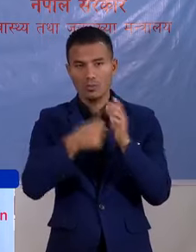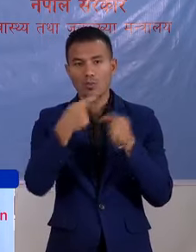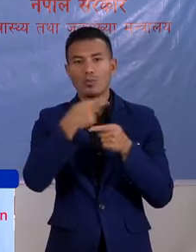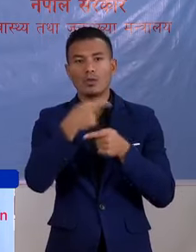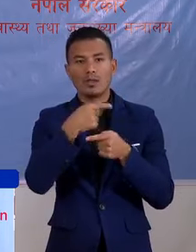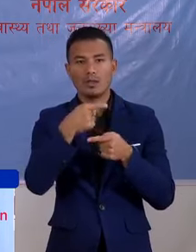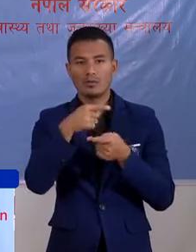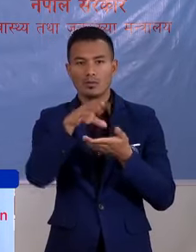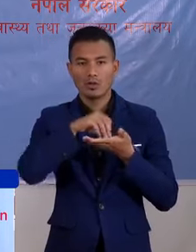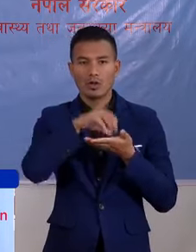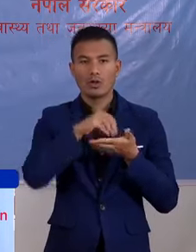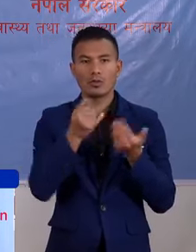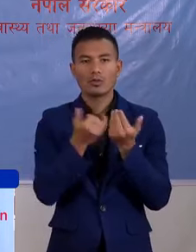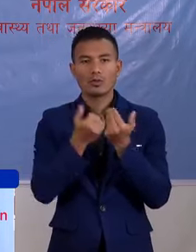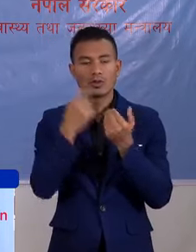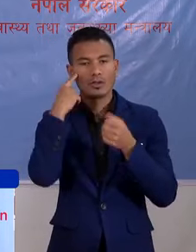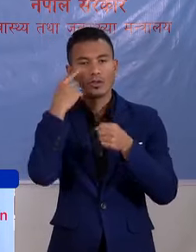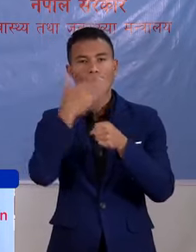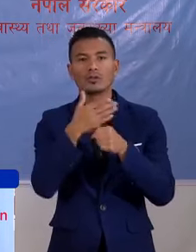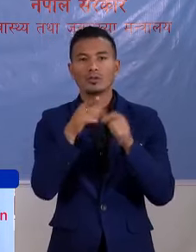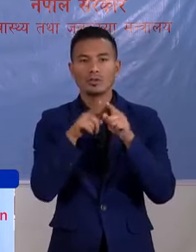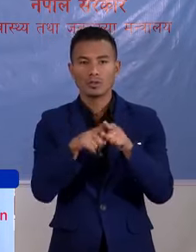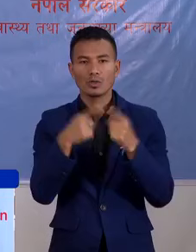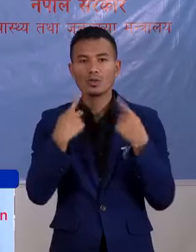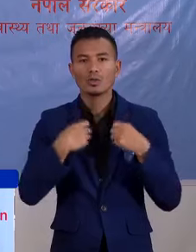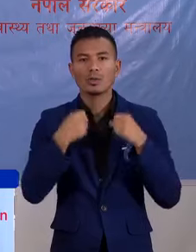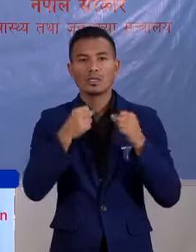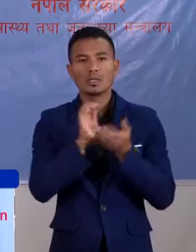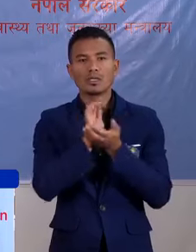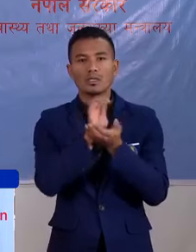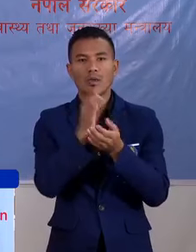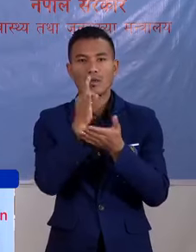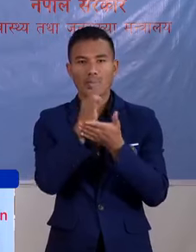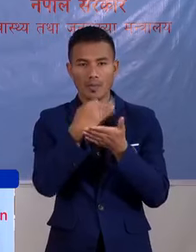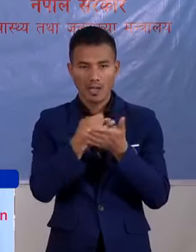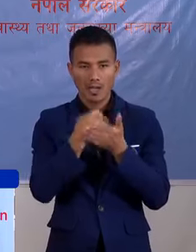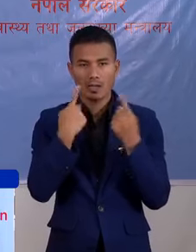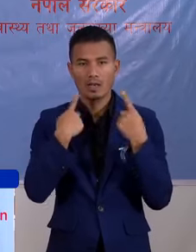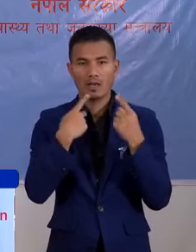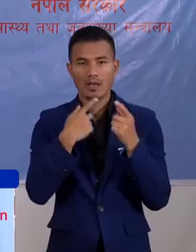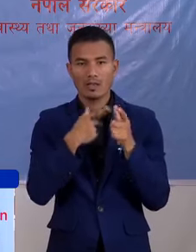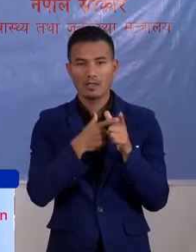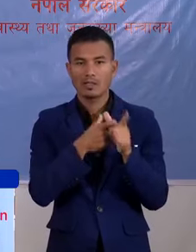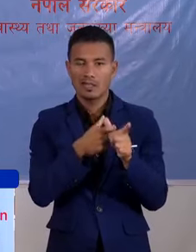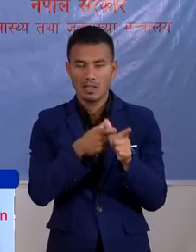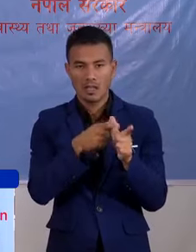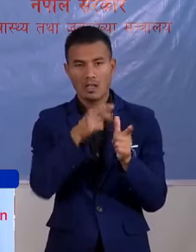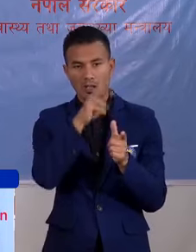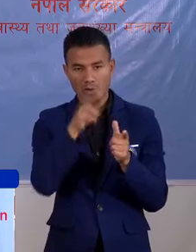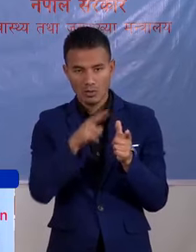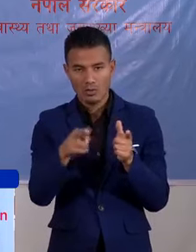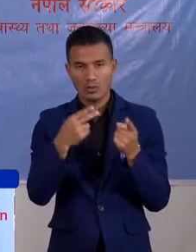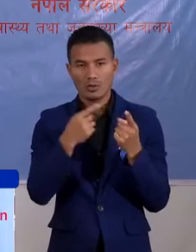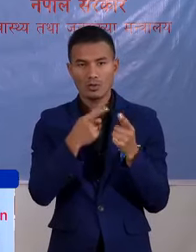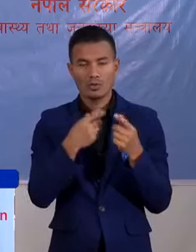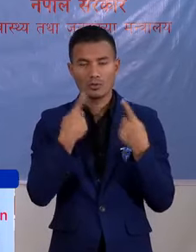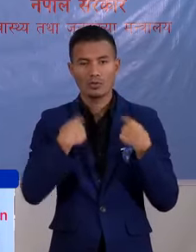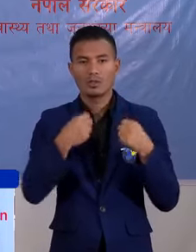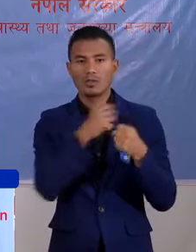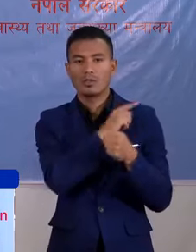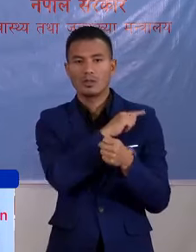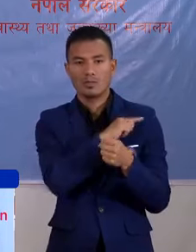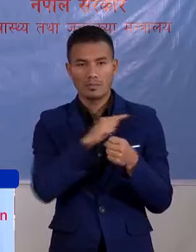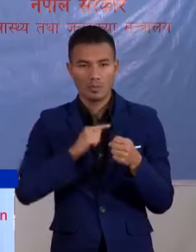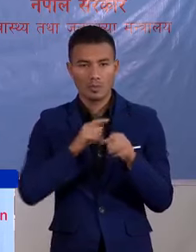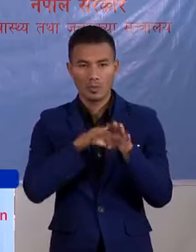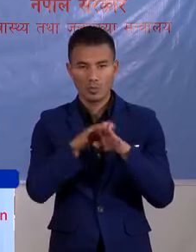संकलन गरने लक्षे सहित स्वास्थेशिवा बिभाग नेपाली सेना लगायत का स्वास्थेकरमी तथा प्रयोक साला